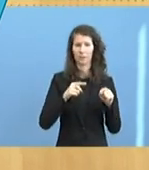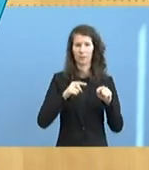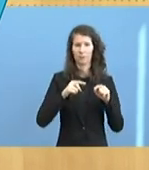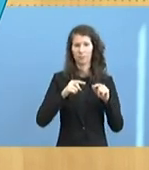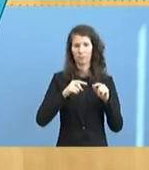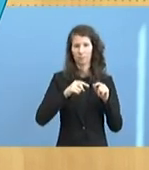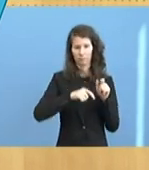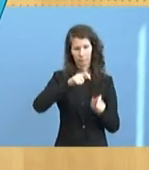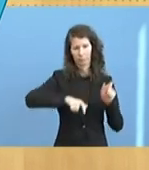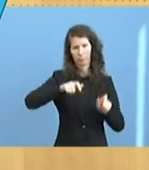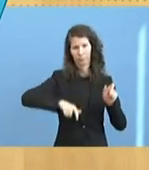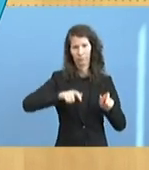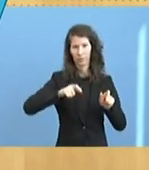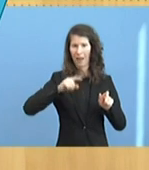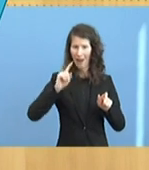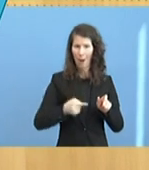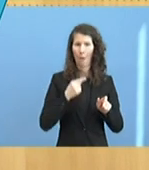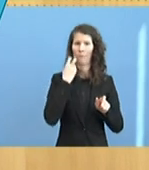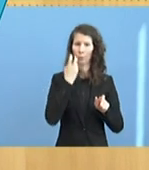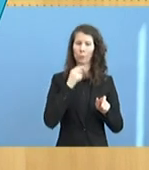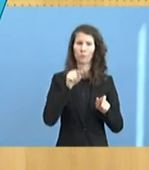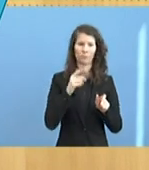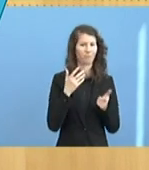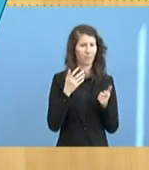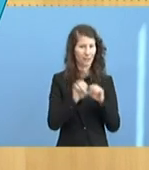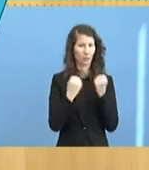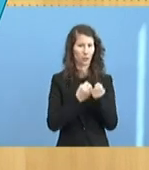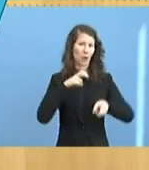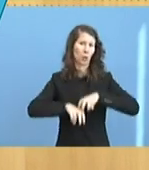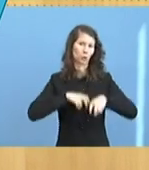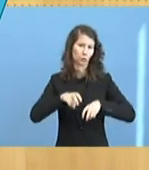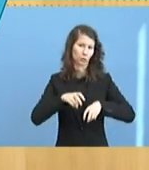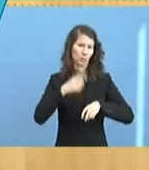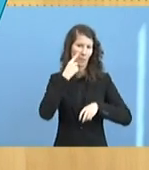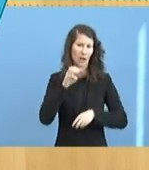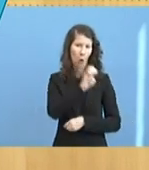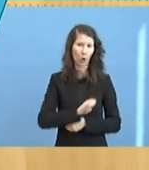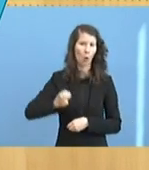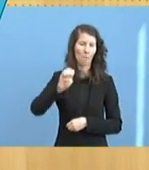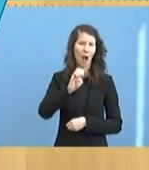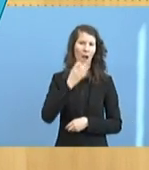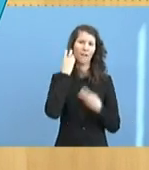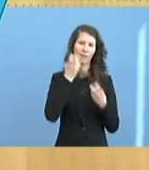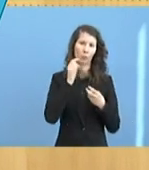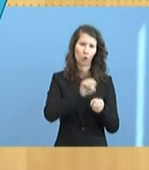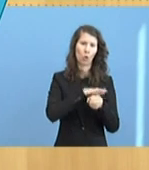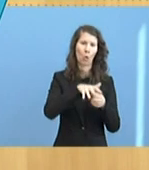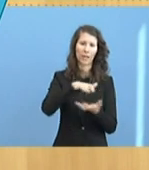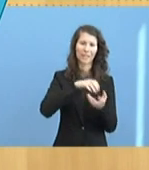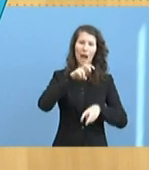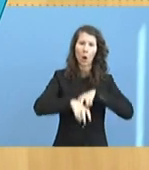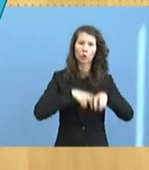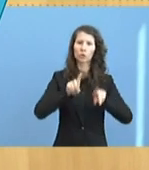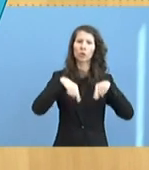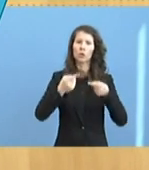-Krise, die jetzt ja durchaus einen Schwerpunkt in Europa hat, ausnutzen möchte, um hier geopolitisch einfach neue Akzente zu setzen, was Sie ja vor